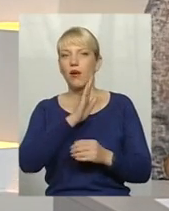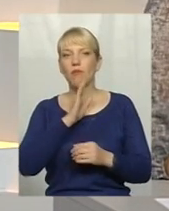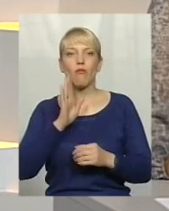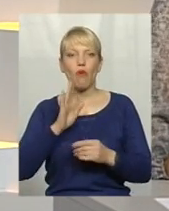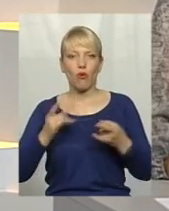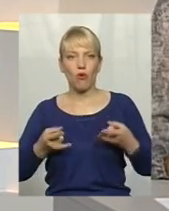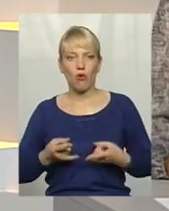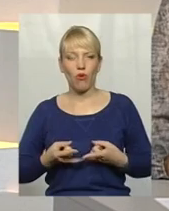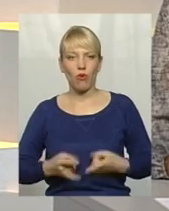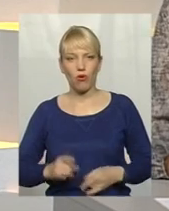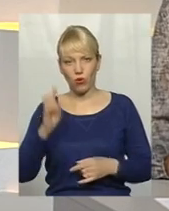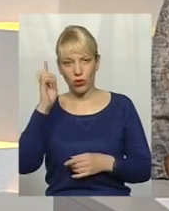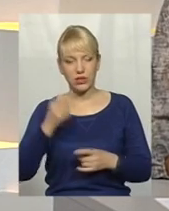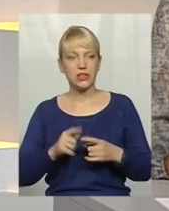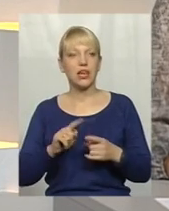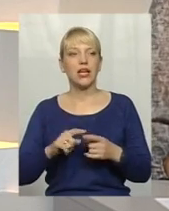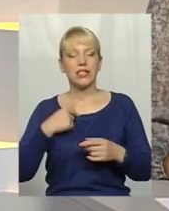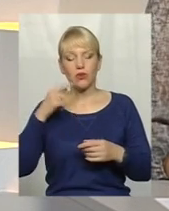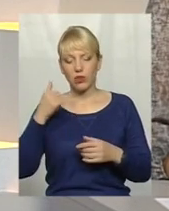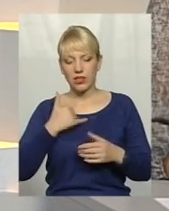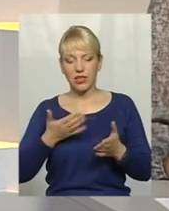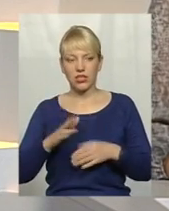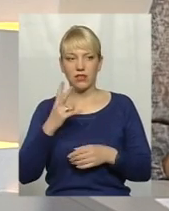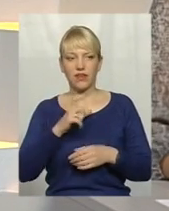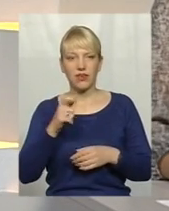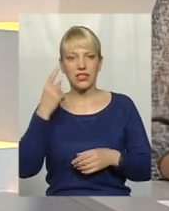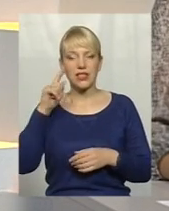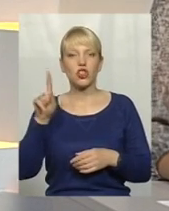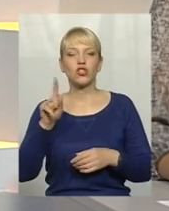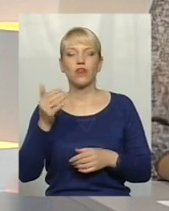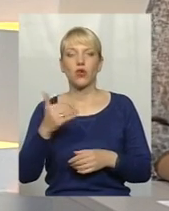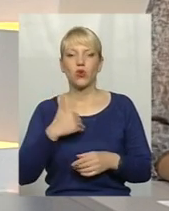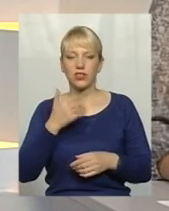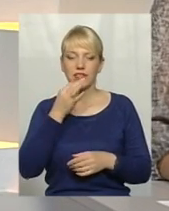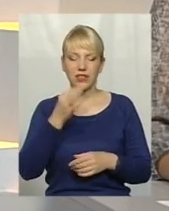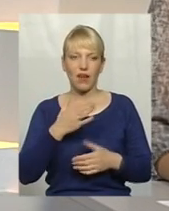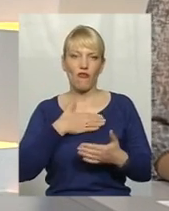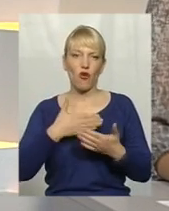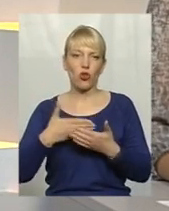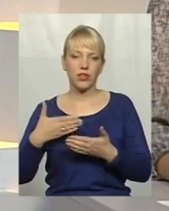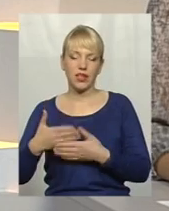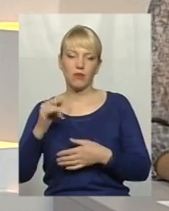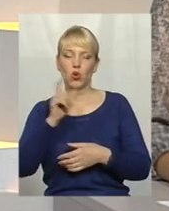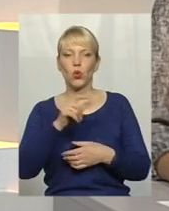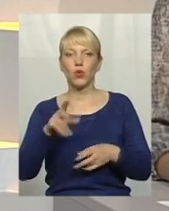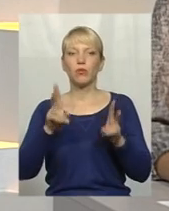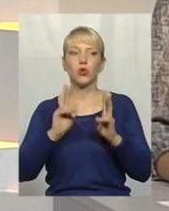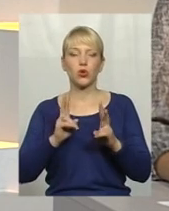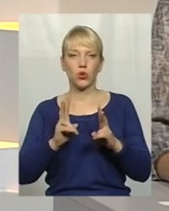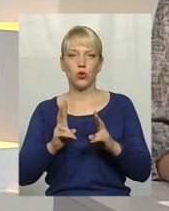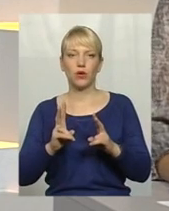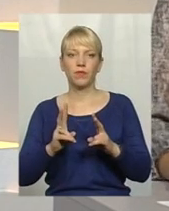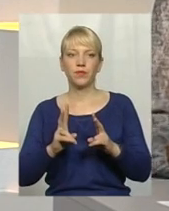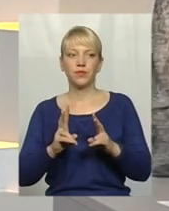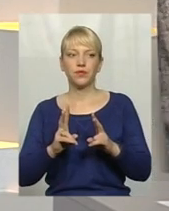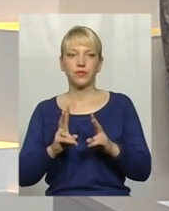Я знаю, що ви маєте що сказати і волонтерам, і тим людям, хто нас просто дивиться, хто безпосередньо